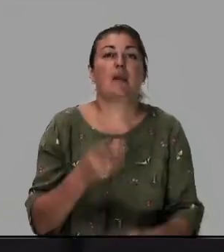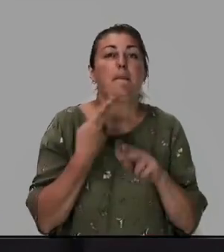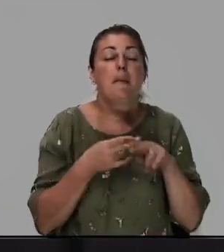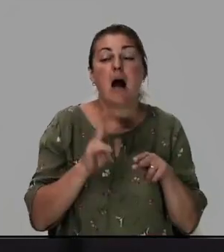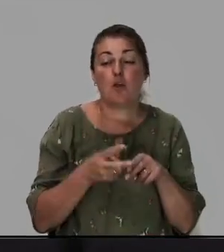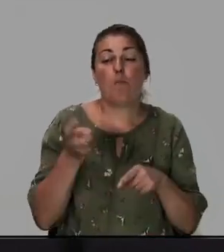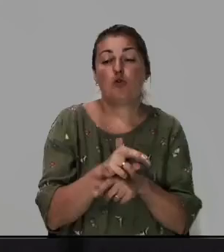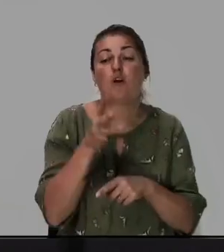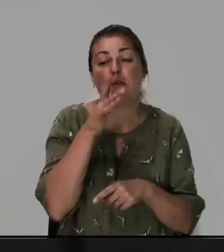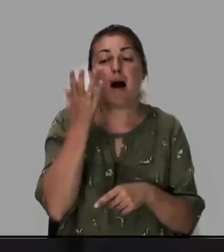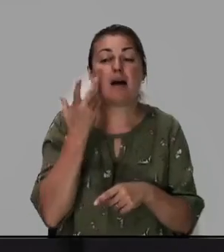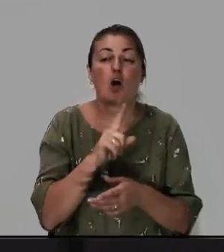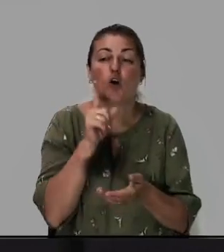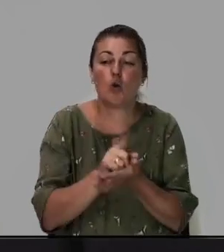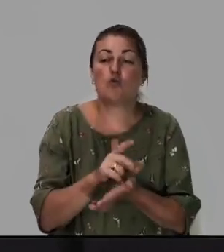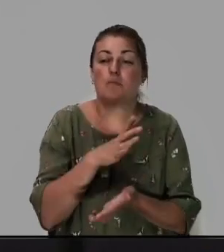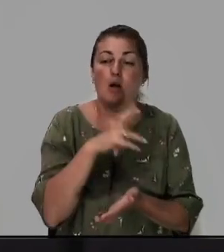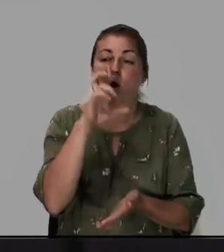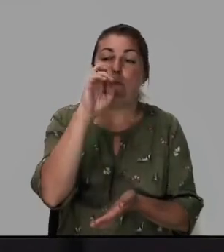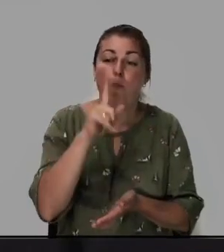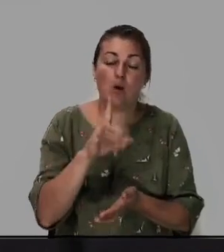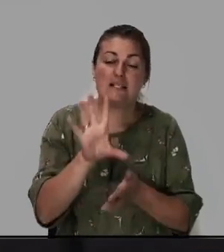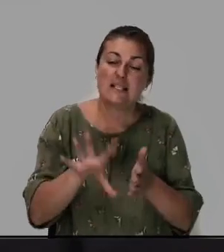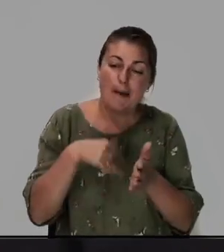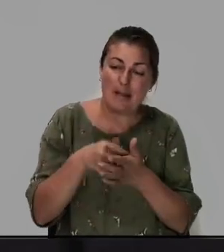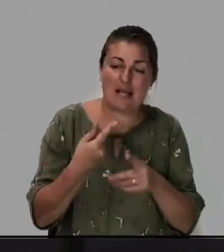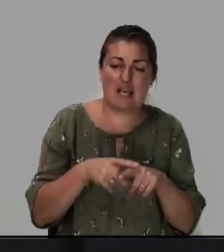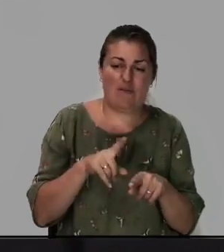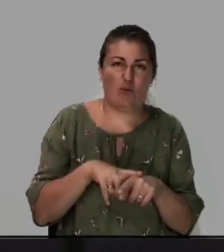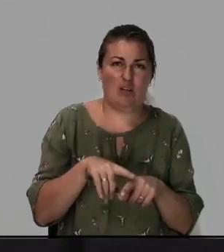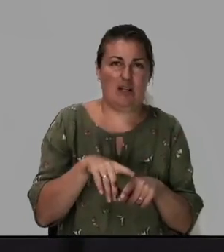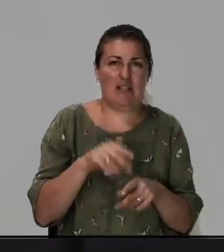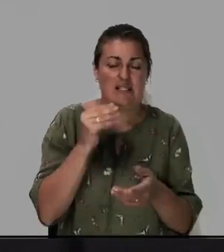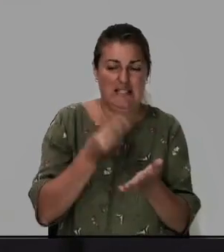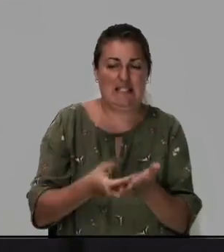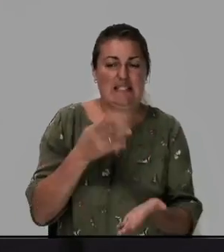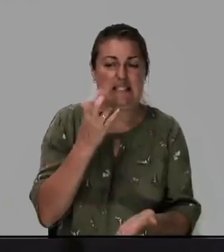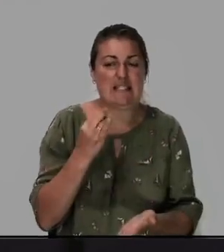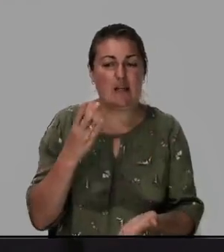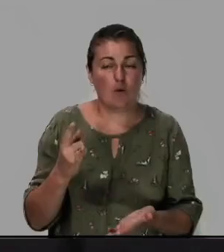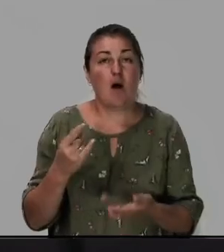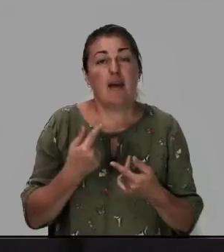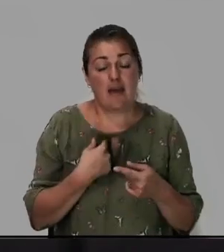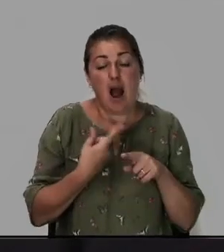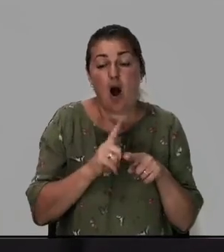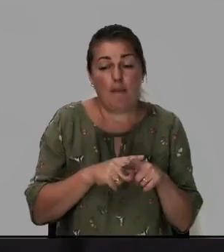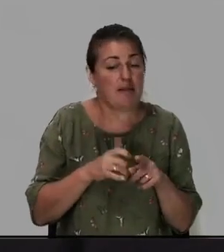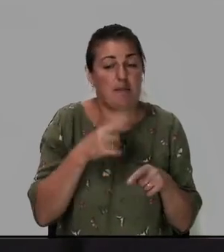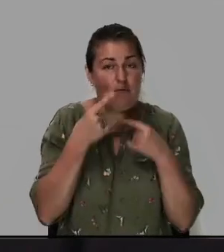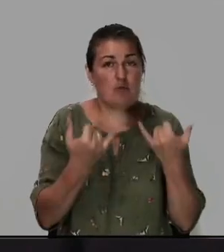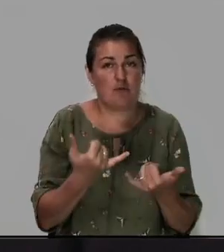пришло время, когда должен Бог был заплатить эту цену. И я об этом не говорю сегодня.